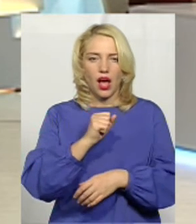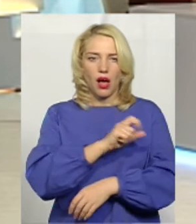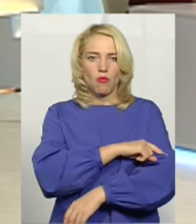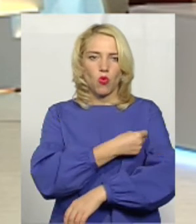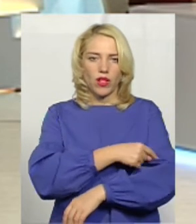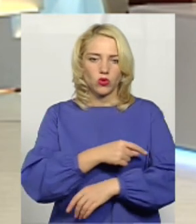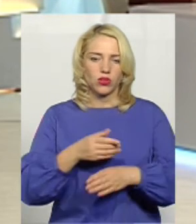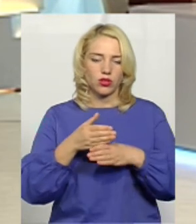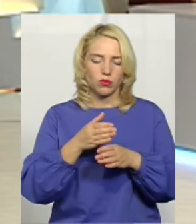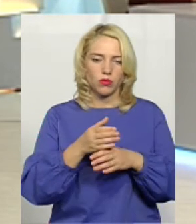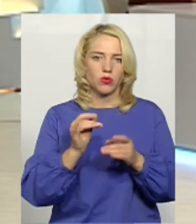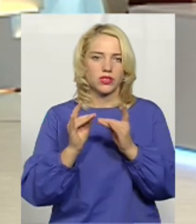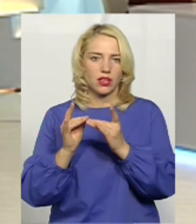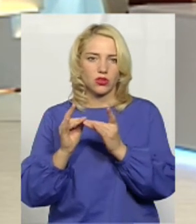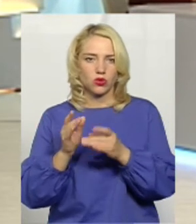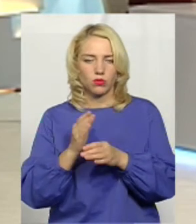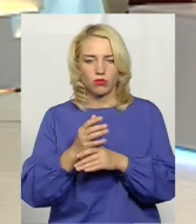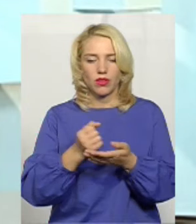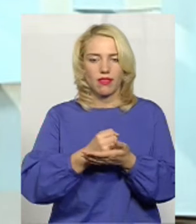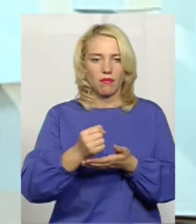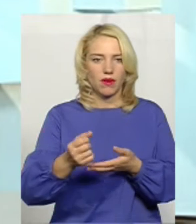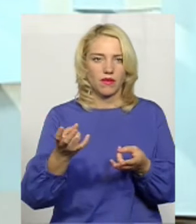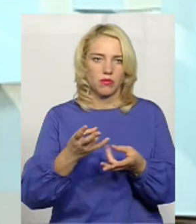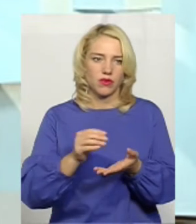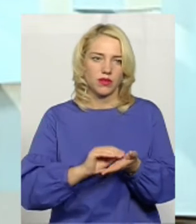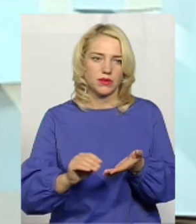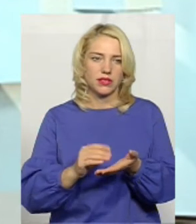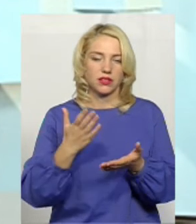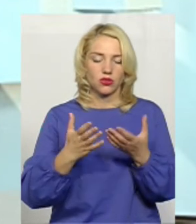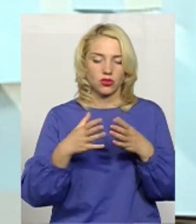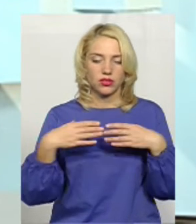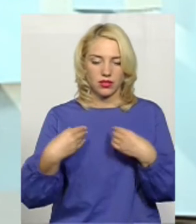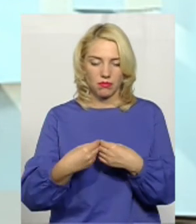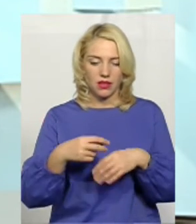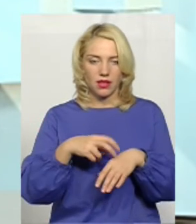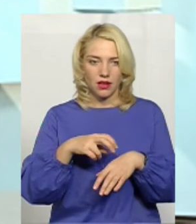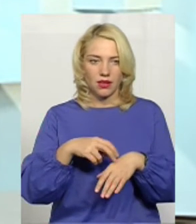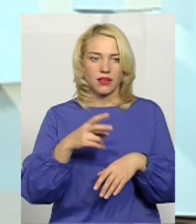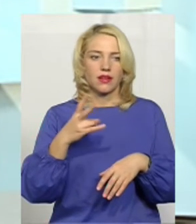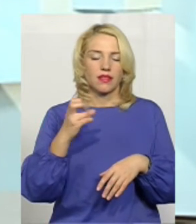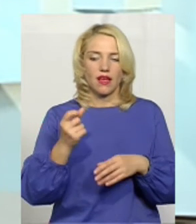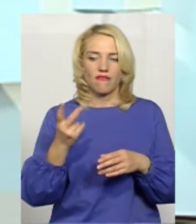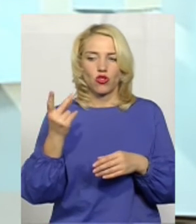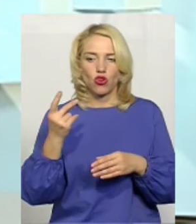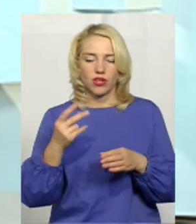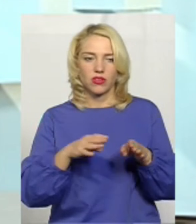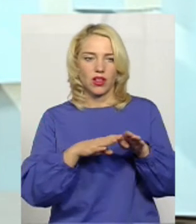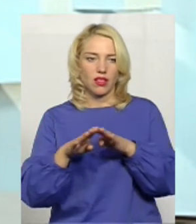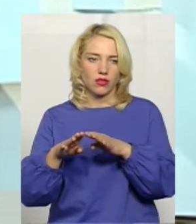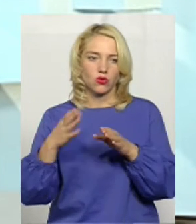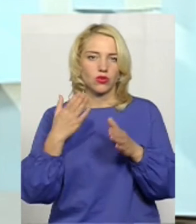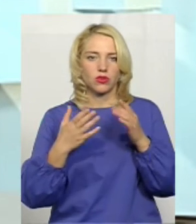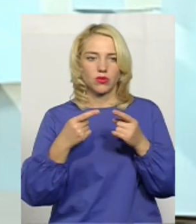і стаціонарне направлення має написати лише сімейний лікар на вторинну ланку, тому що всі інші